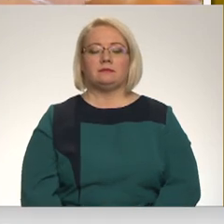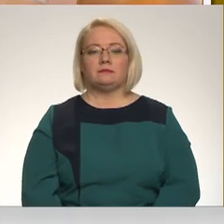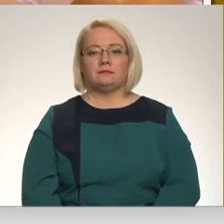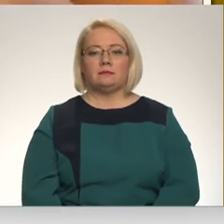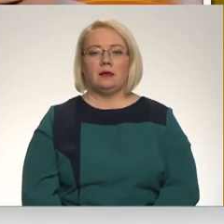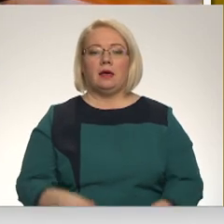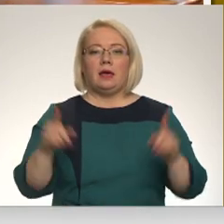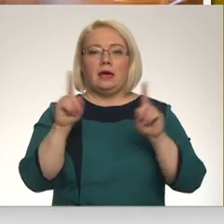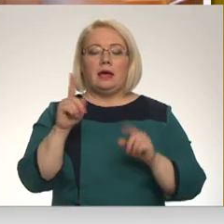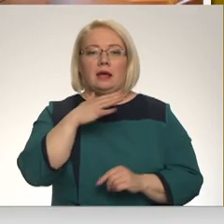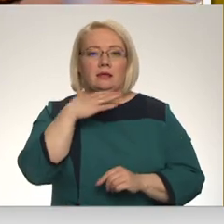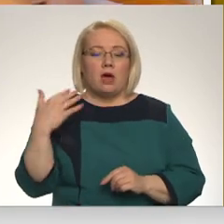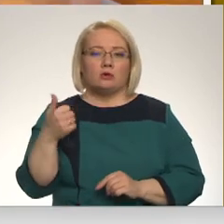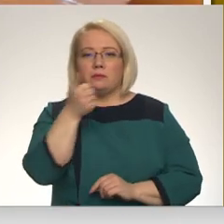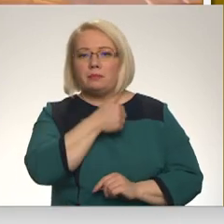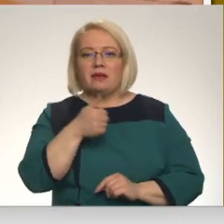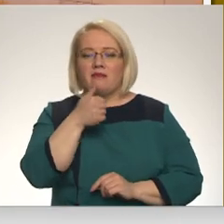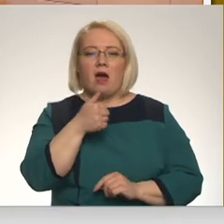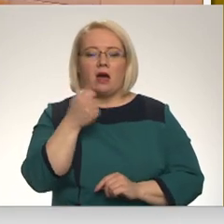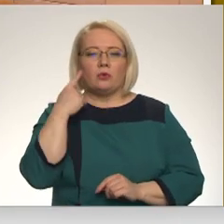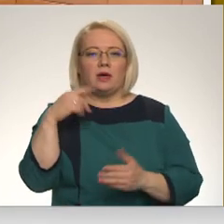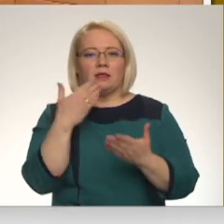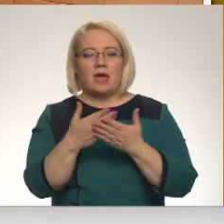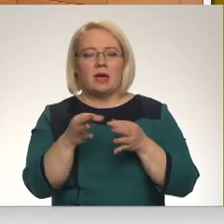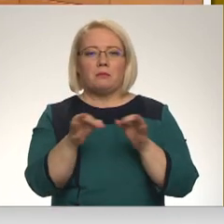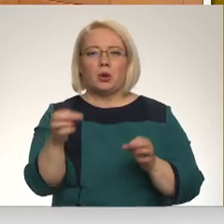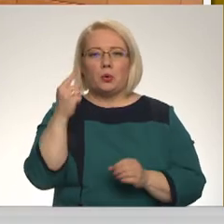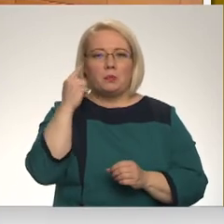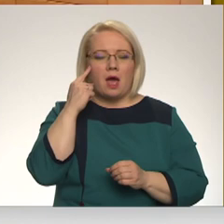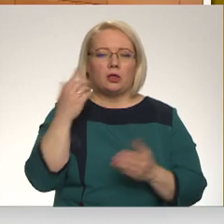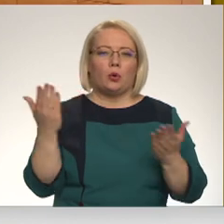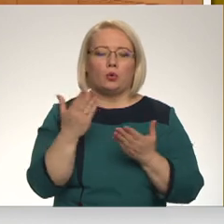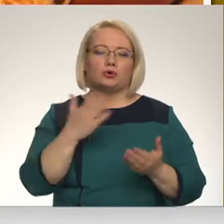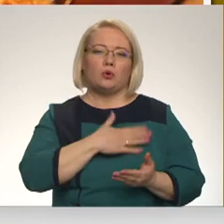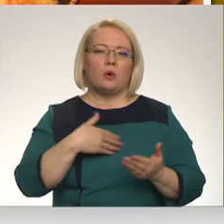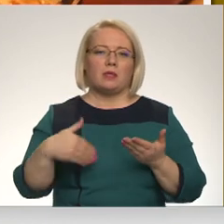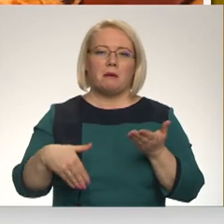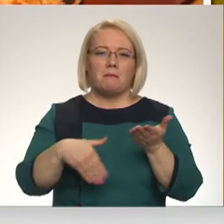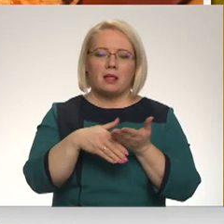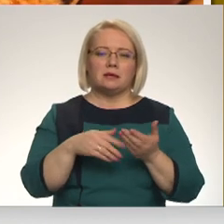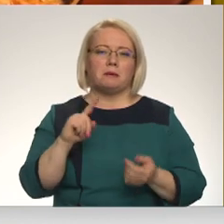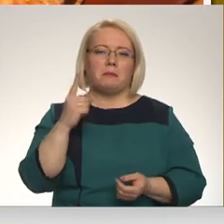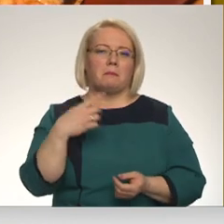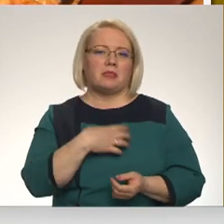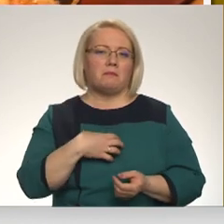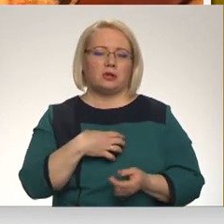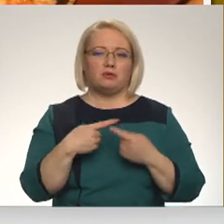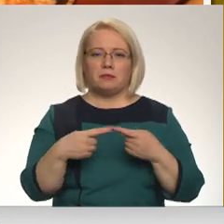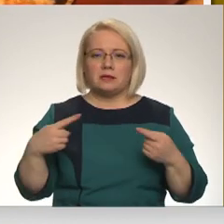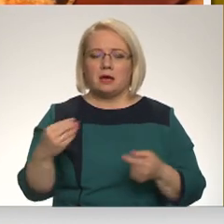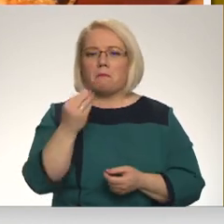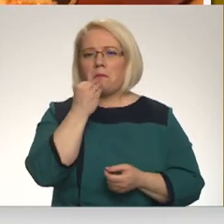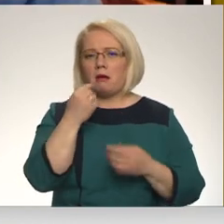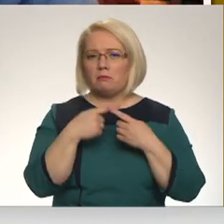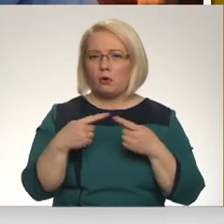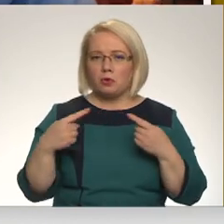Ir arī daudz privāta iniectīva, brīvprātīga, kuras mums ļoti palīdz ar pirmās nepieciešamības precēm un ar pārtikas